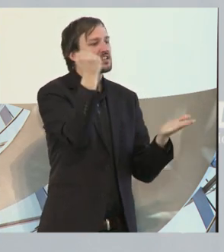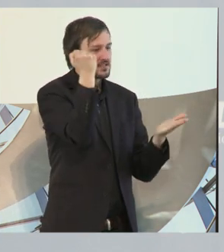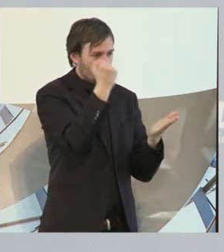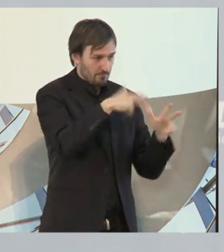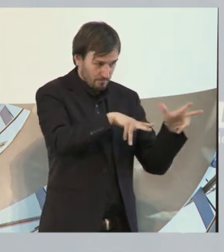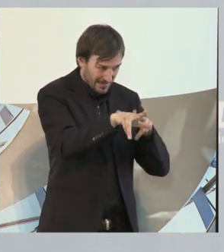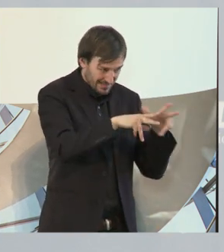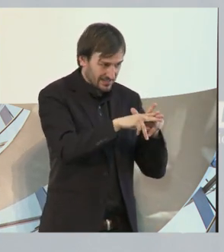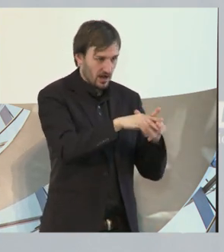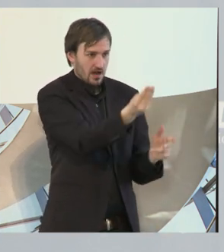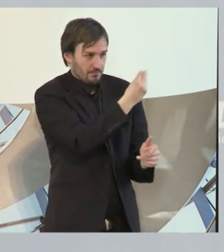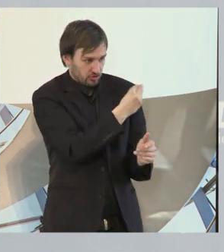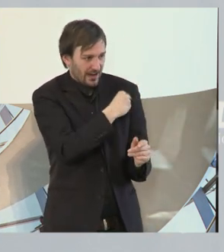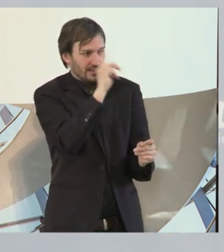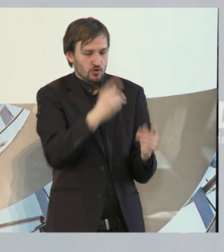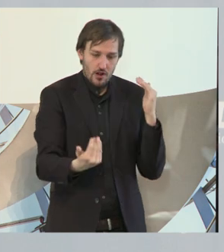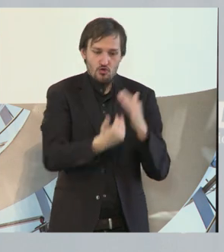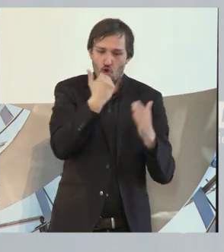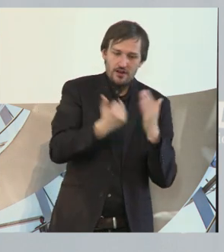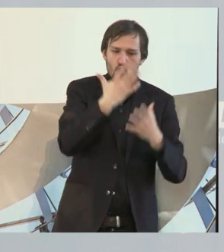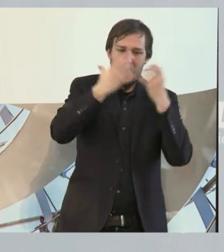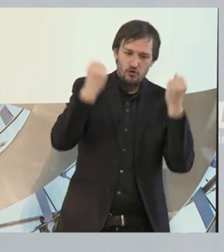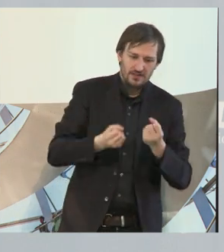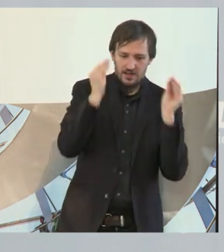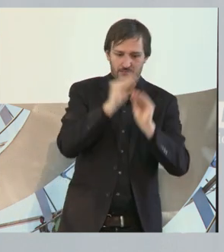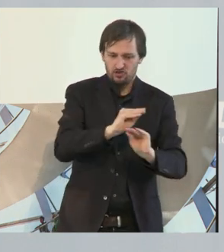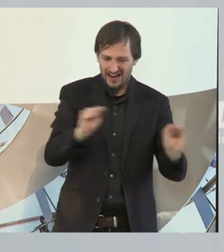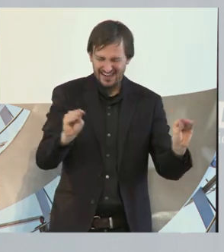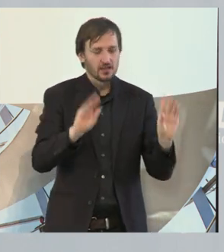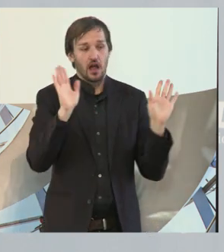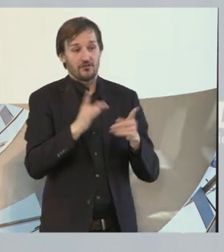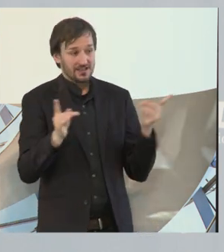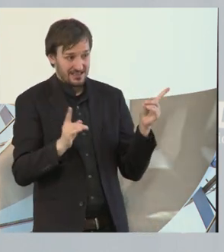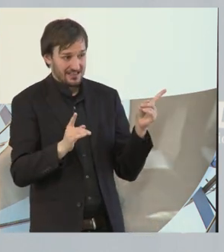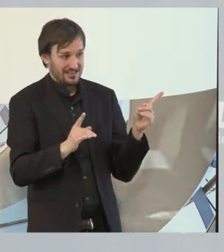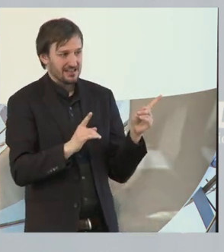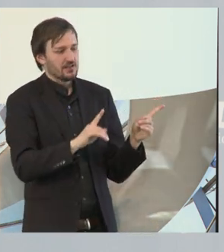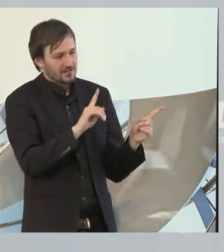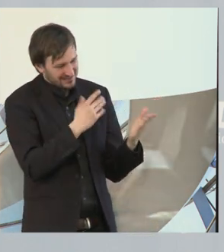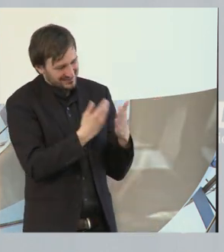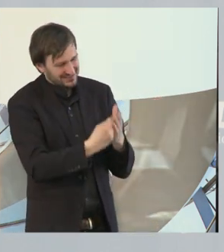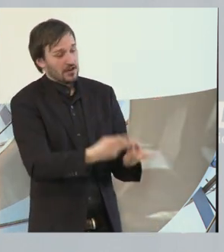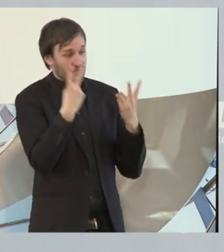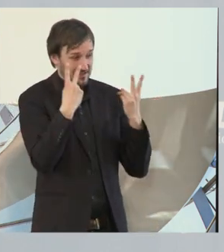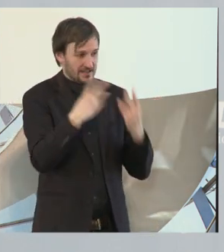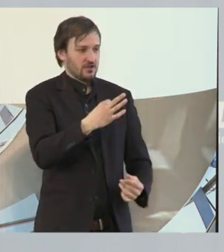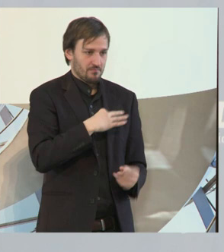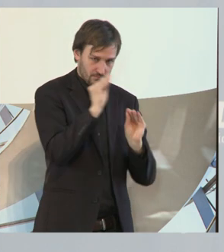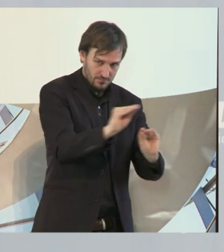irgendwelche neuen Ausgabetatbestände zuzusagen. Und darauf lege ich großen Wert, sonst kriege ich noch größere Schwierigkeiten.